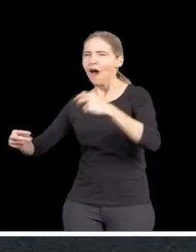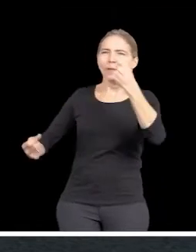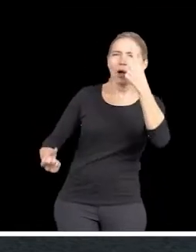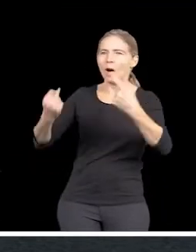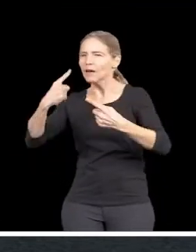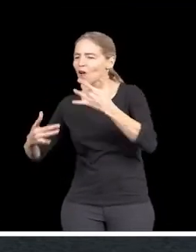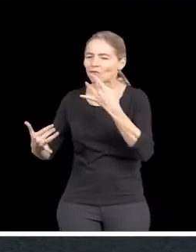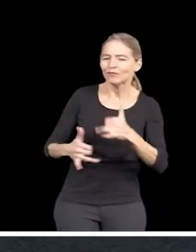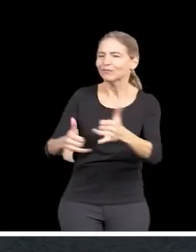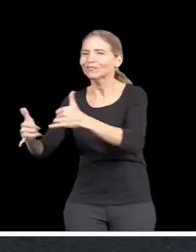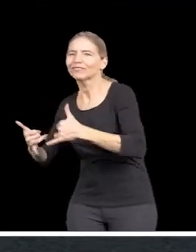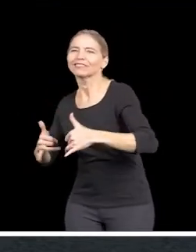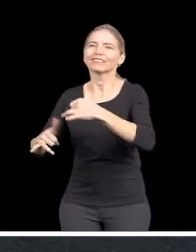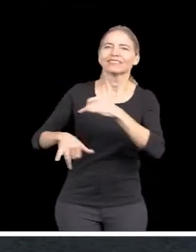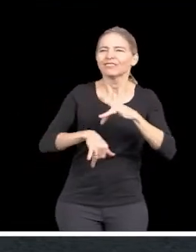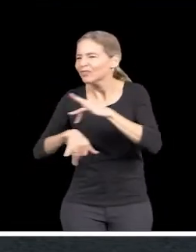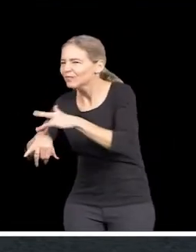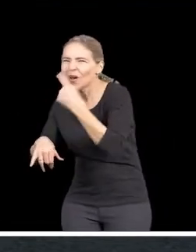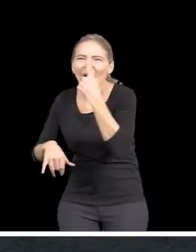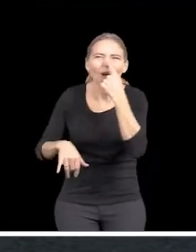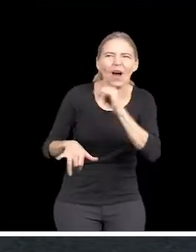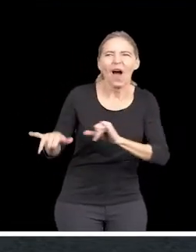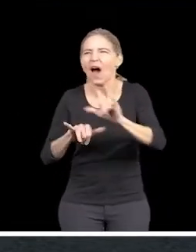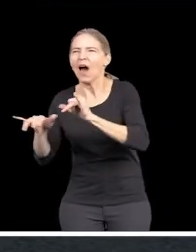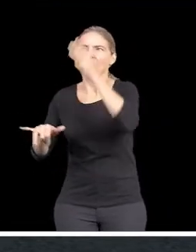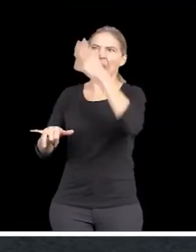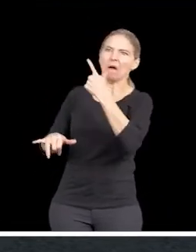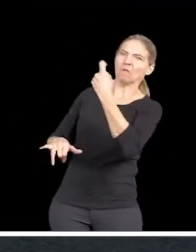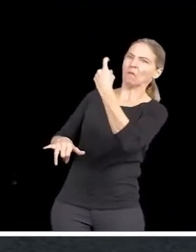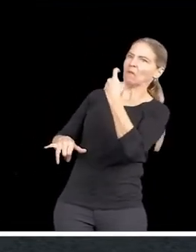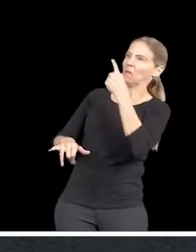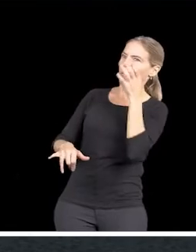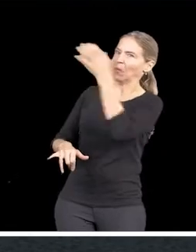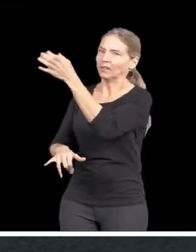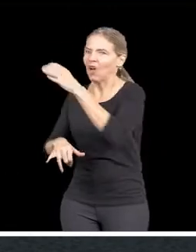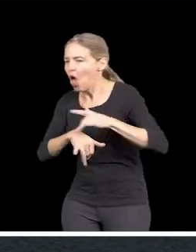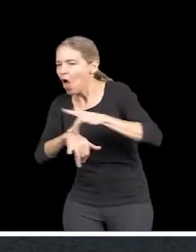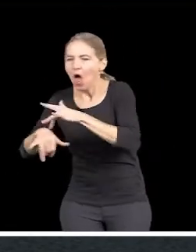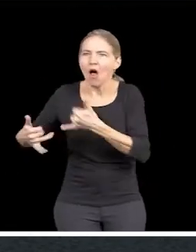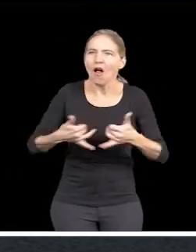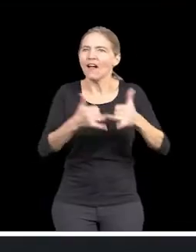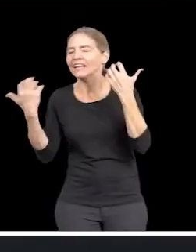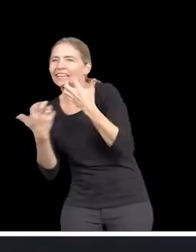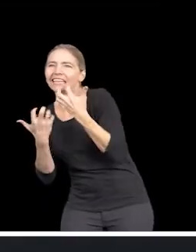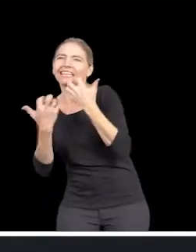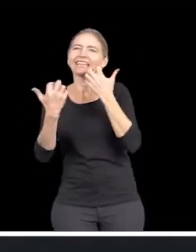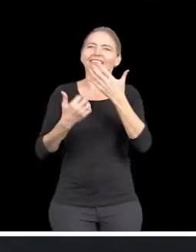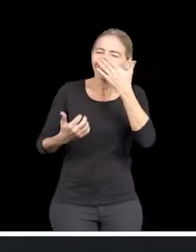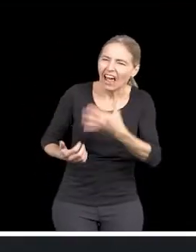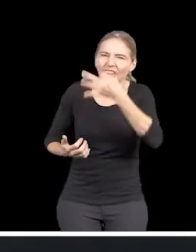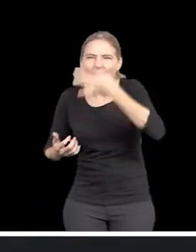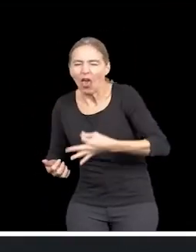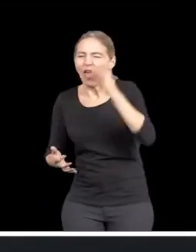perdu et les innombrables exigences. Il y tant de rires ingénus et un génie vendu d